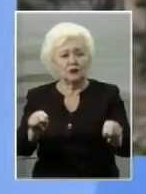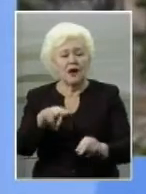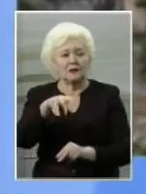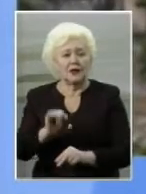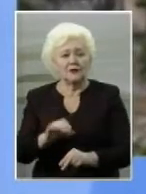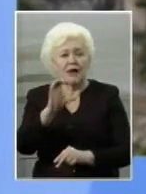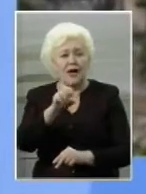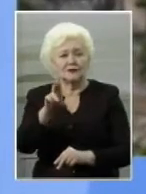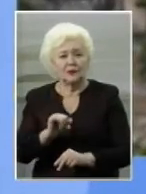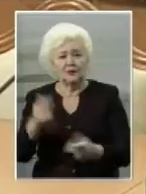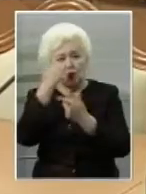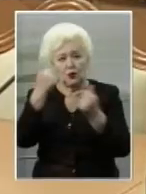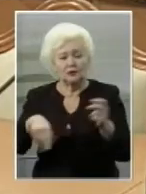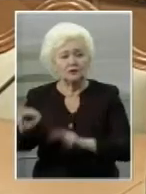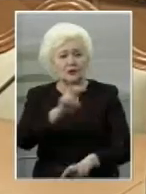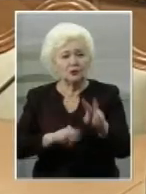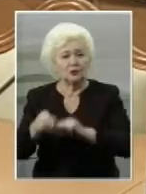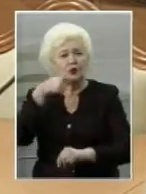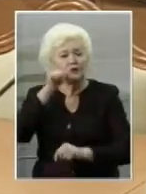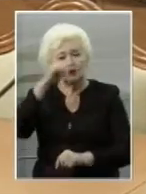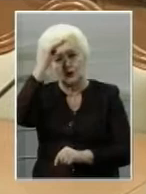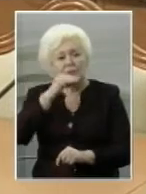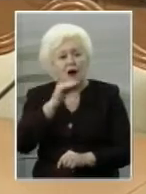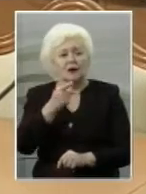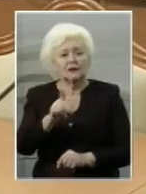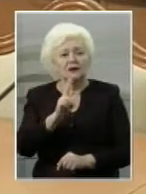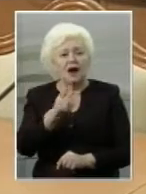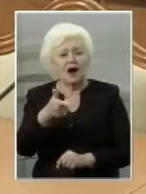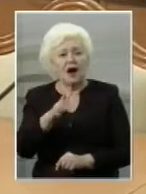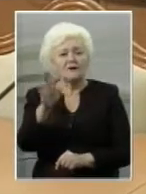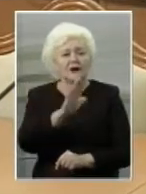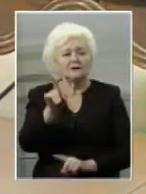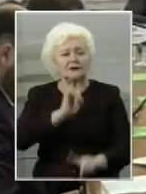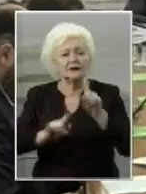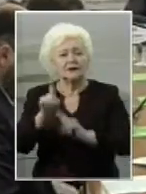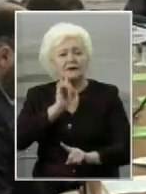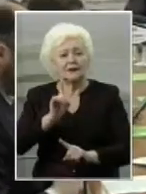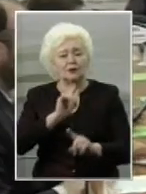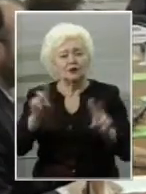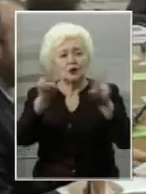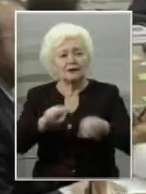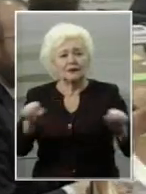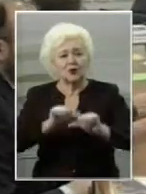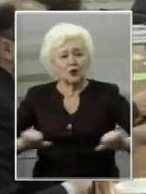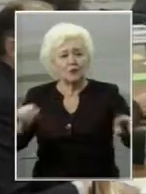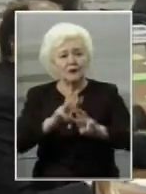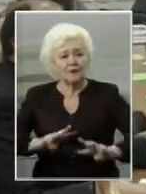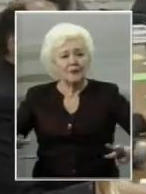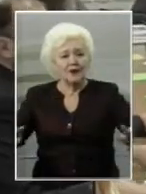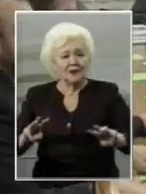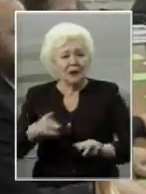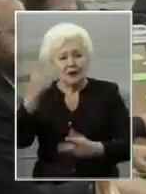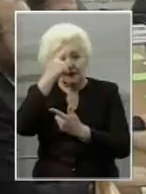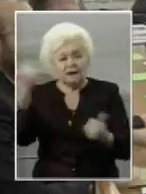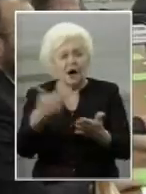оголосила у розшук. Вчора батько Катерини Гандзюк Віктор на засіданні тимчасової слідчої комісії парламенту заявив, що